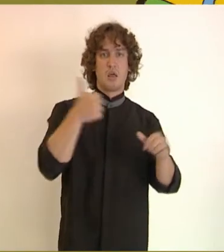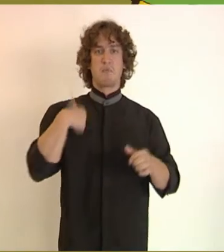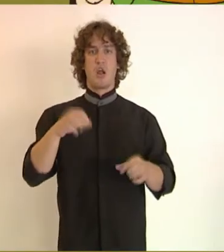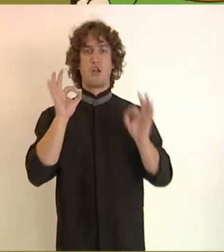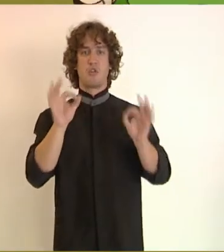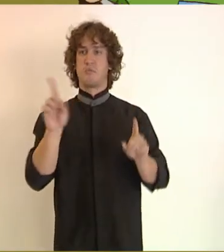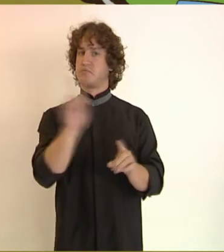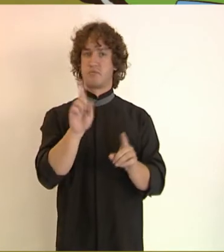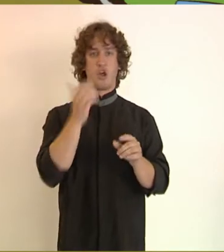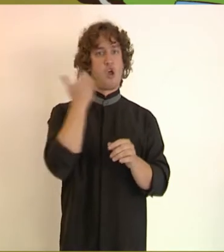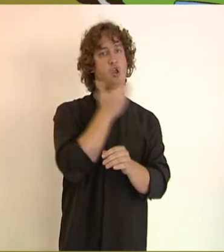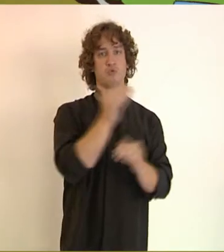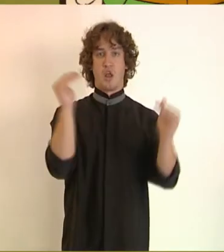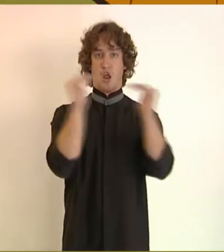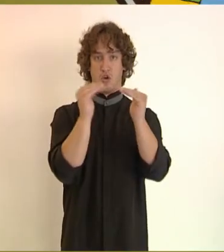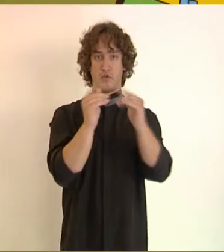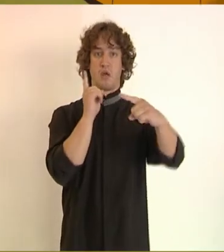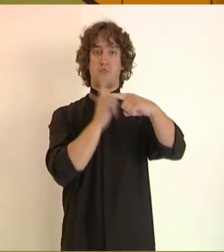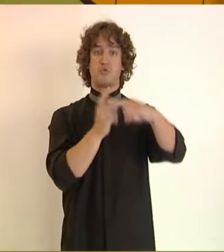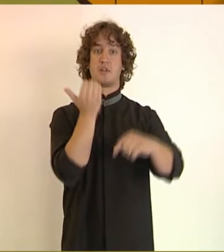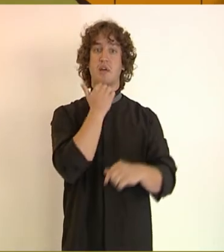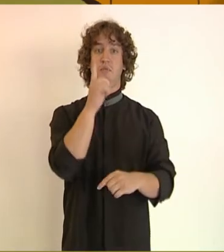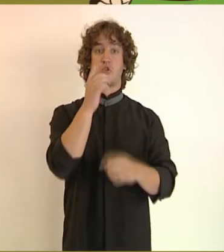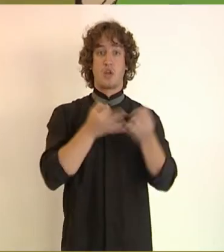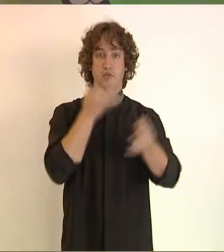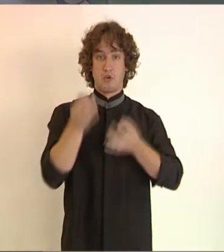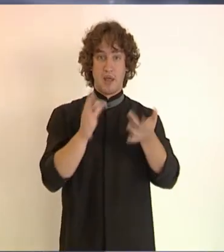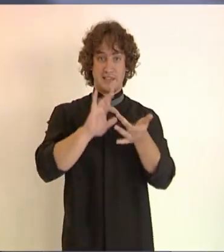Porovnajte si informácie z viacerých strán.